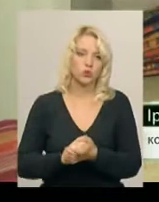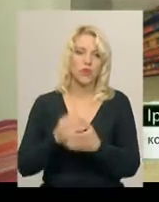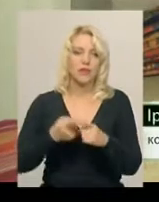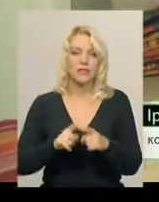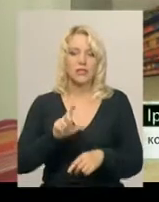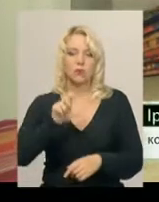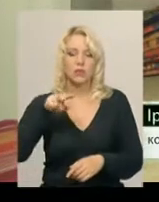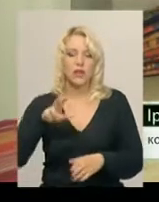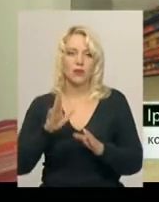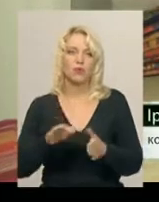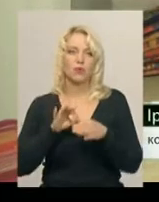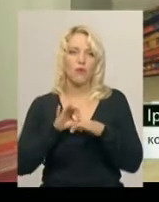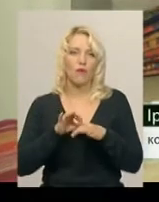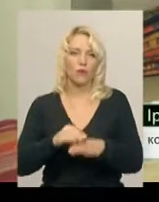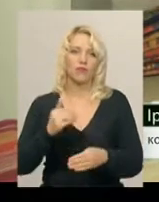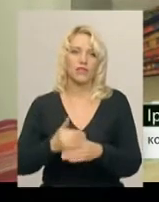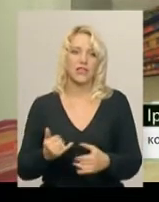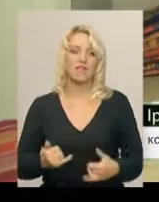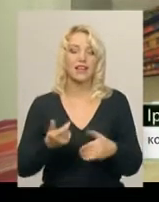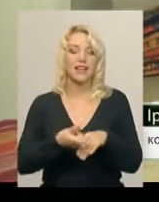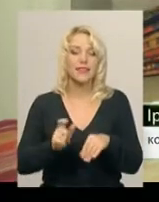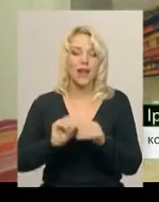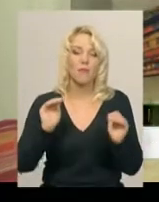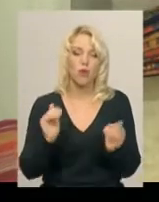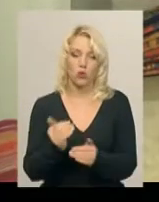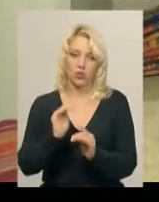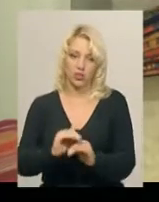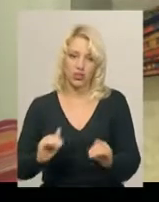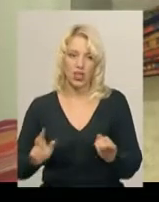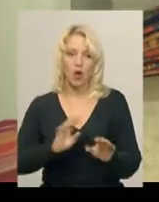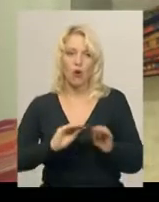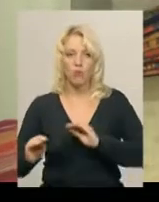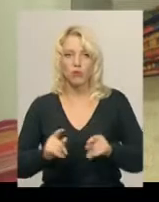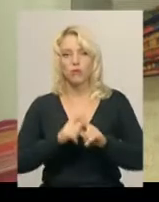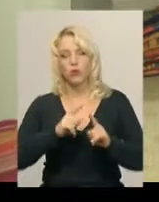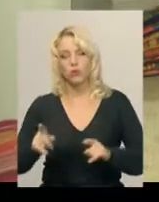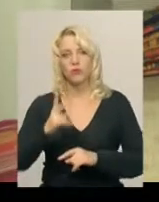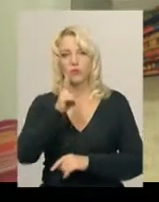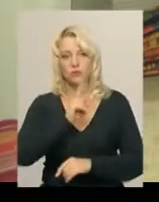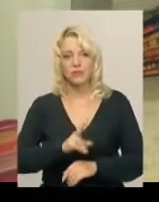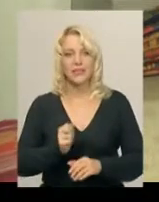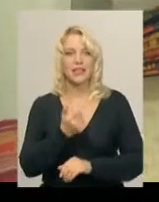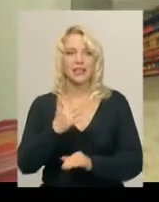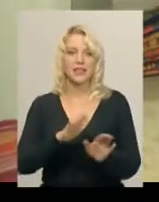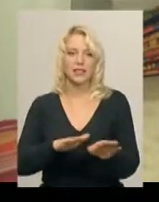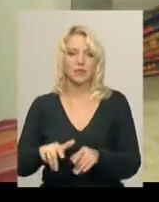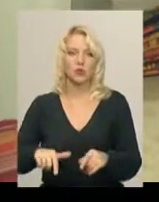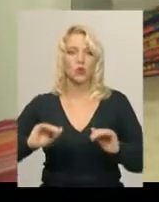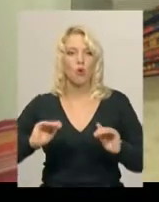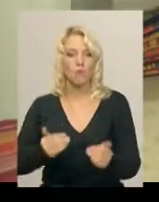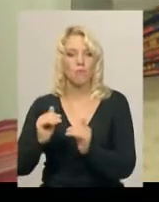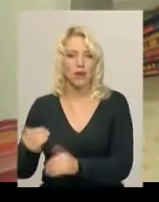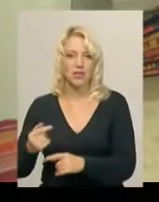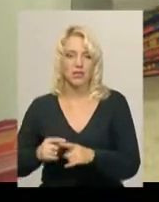залі проходитимуть вистави для наймолодших глядачів. Облаштовували її упродовж двох місяців. Кількість місць тут обмежена.